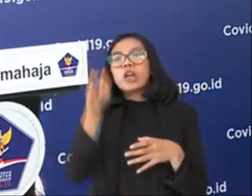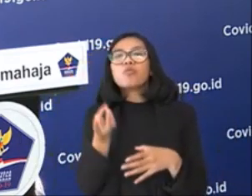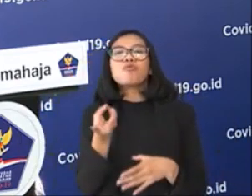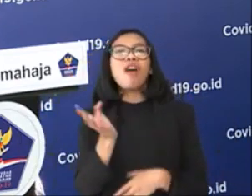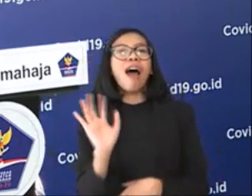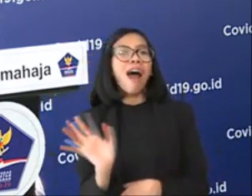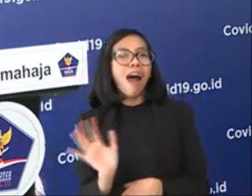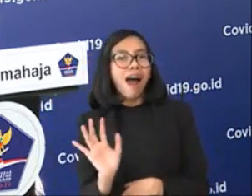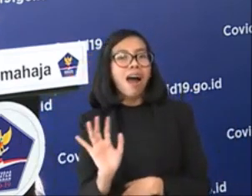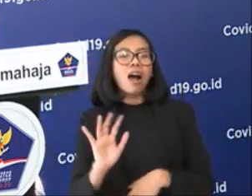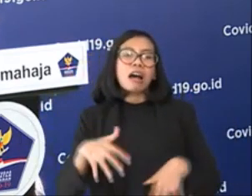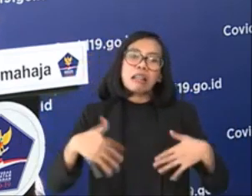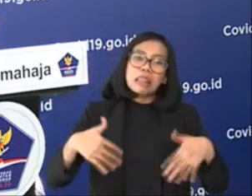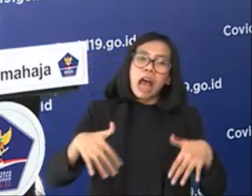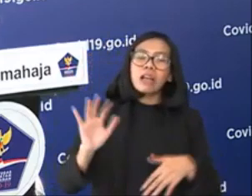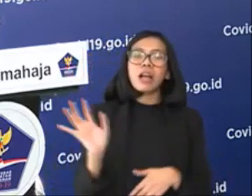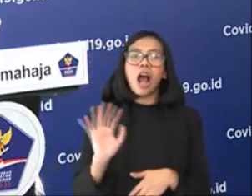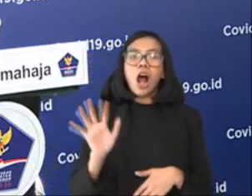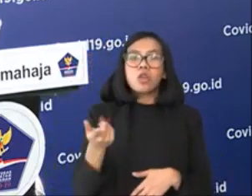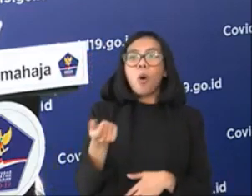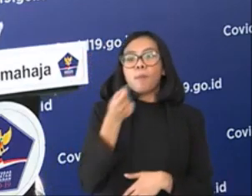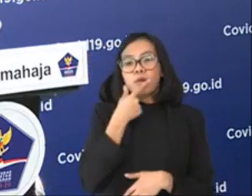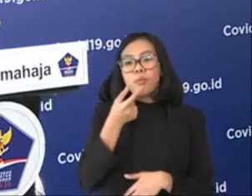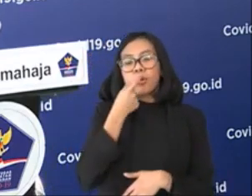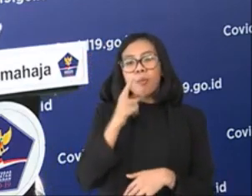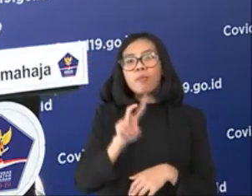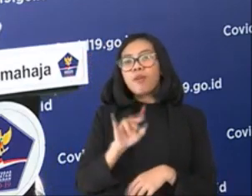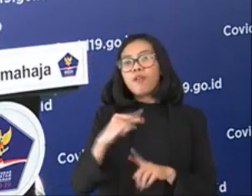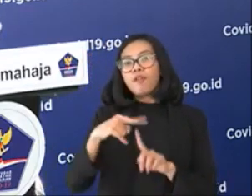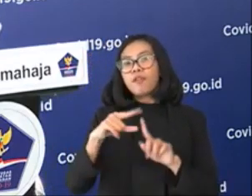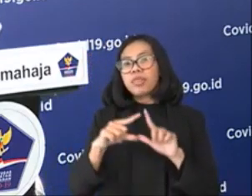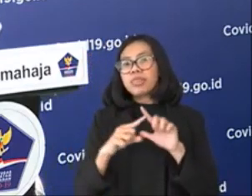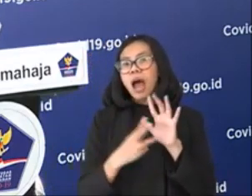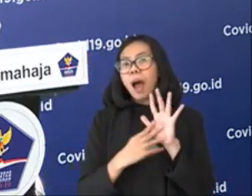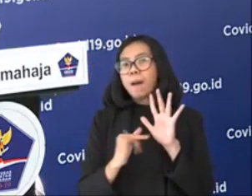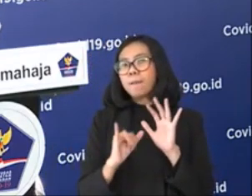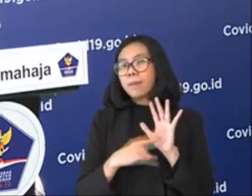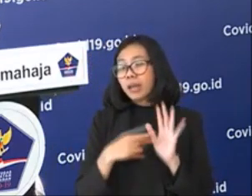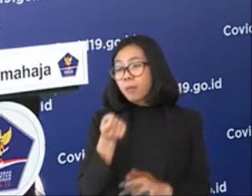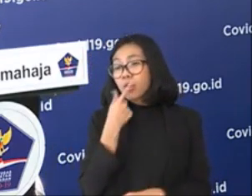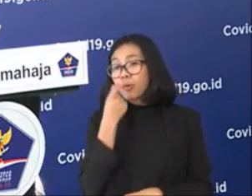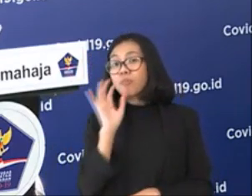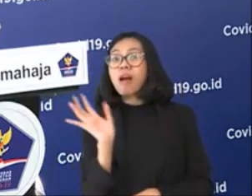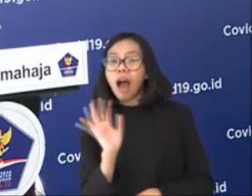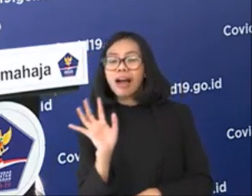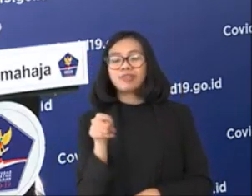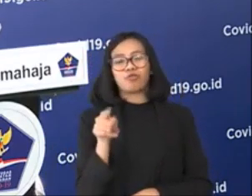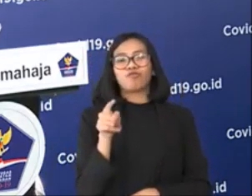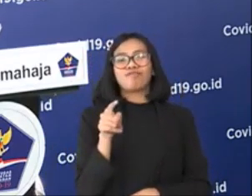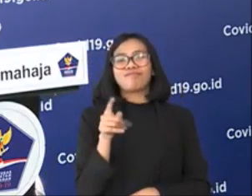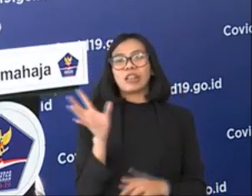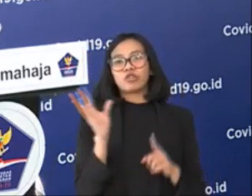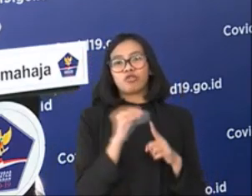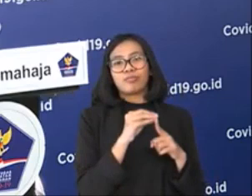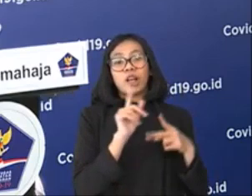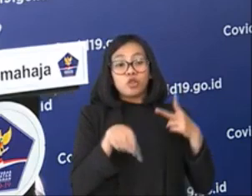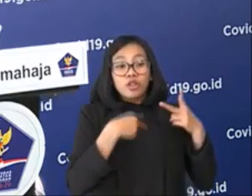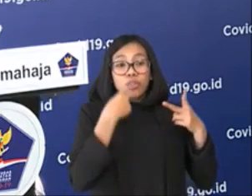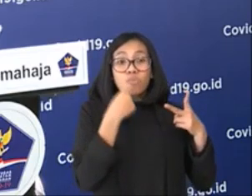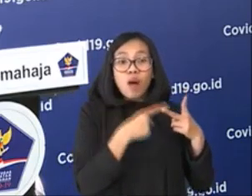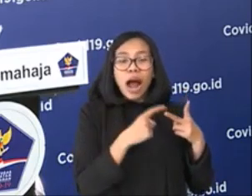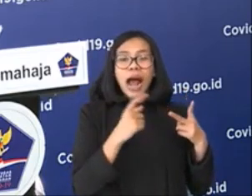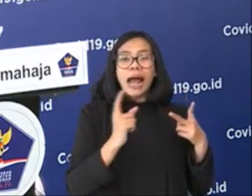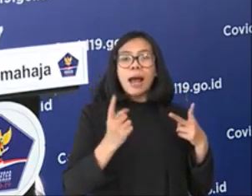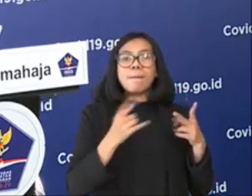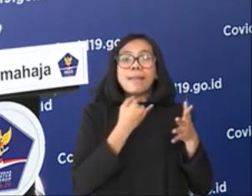selalu mengkonsumsi vitamin atau tidak. Kemudian penilaian yang kedua adalah penilaian mandiri untuk